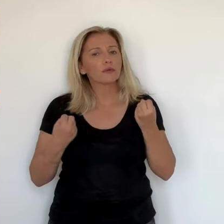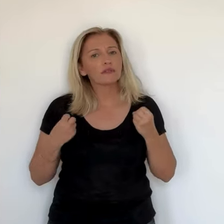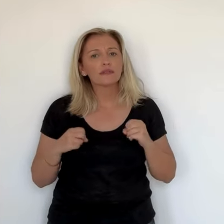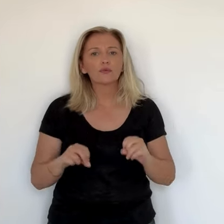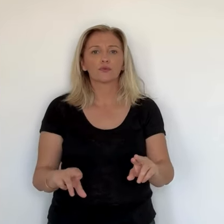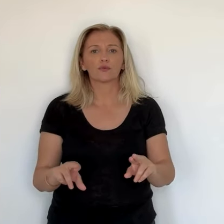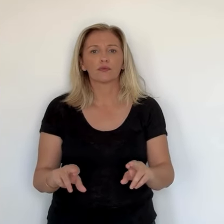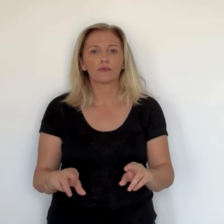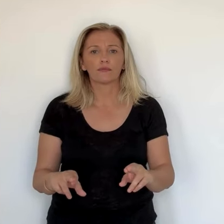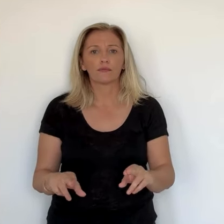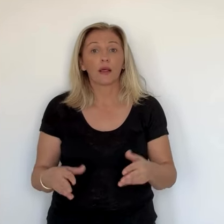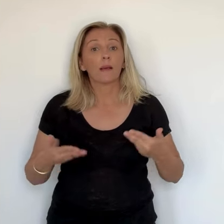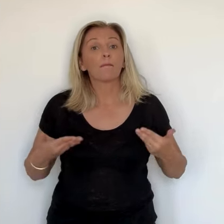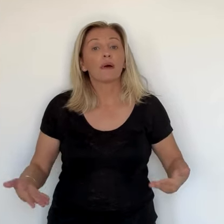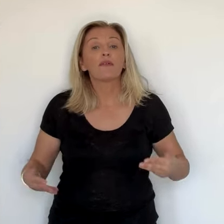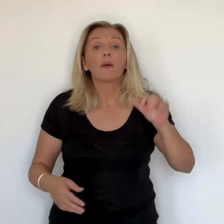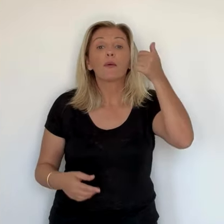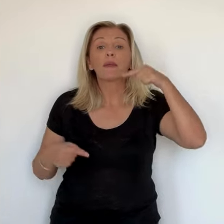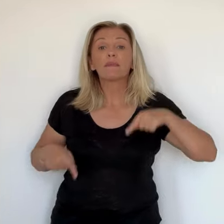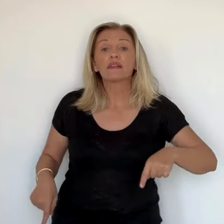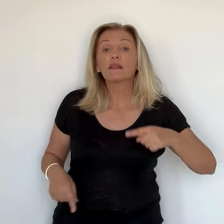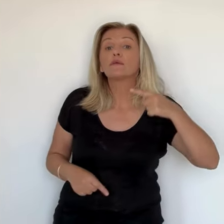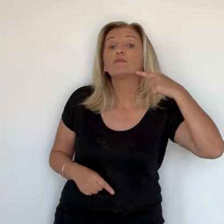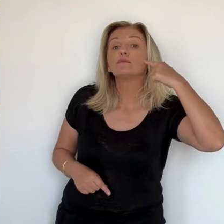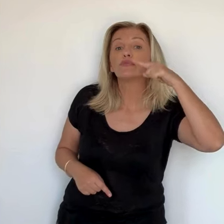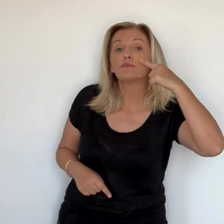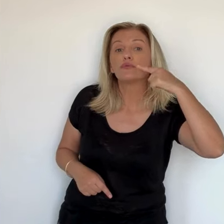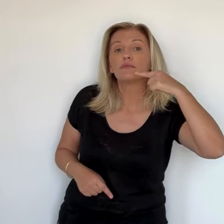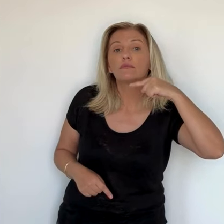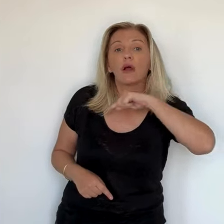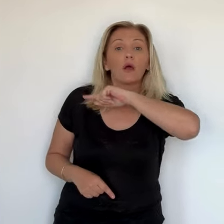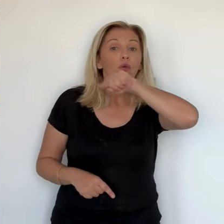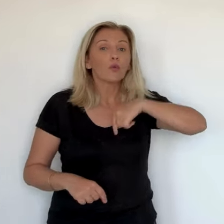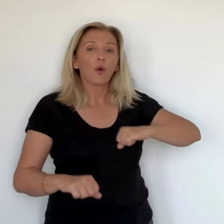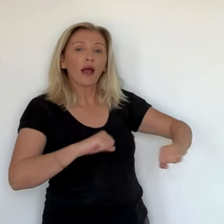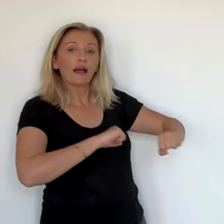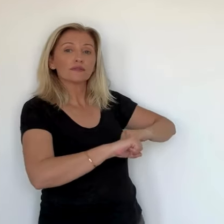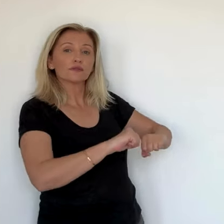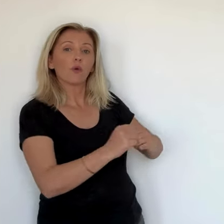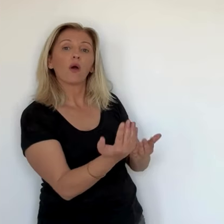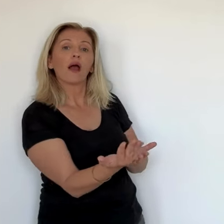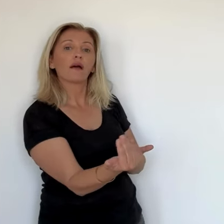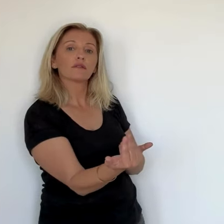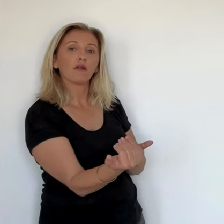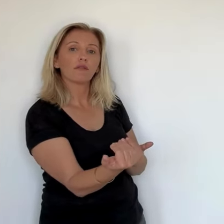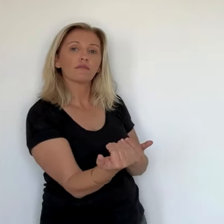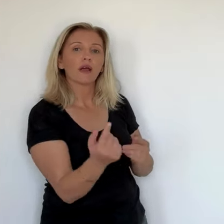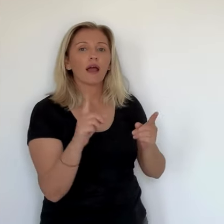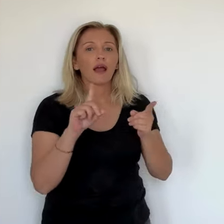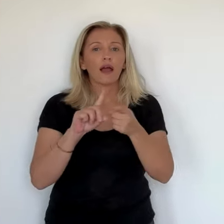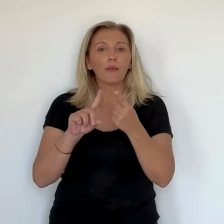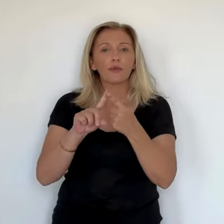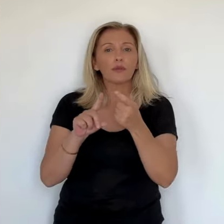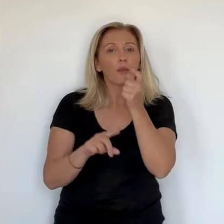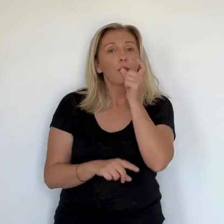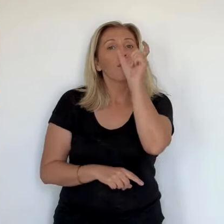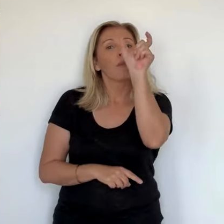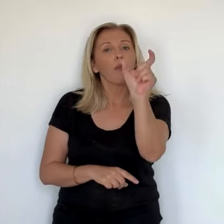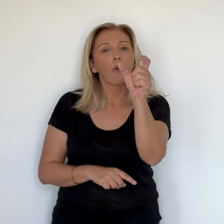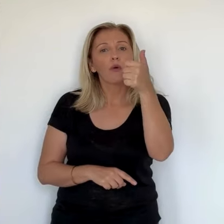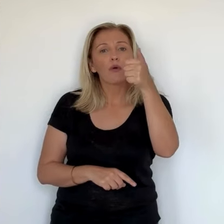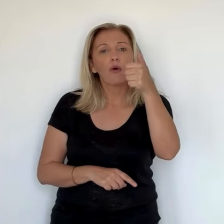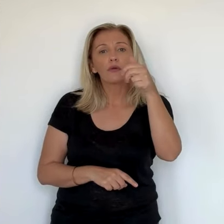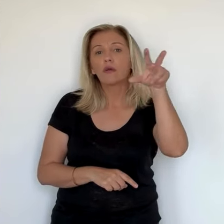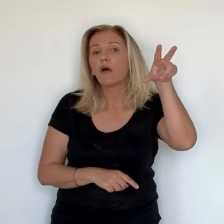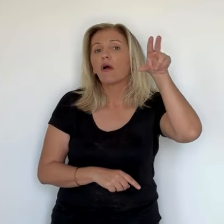'il va y avoir de concrètement sur le papier. On a été très loin dans les discussions. On repartir d'en dessous, c'est clair.